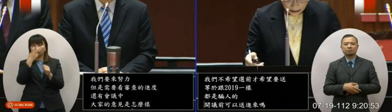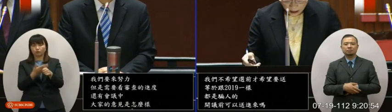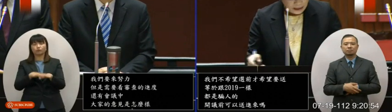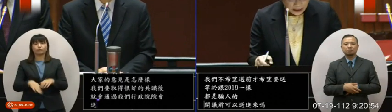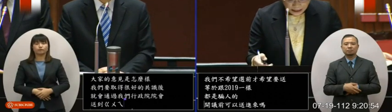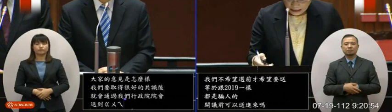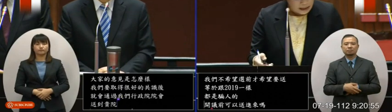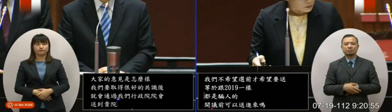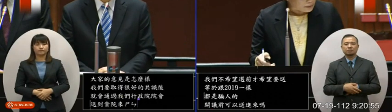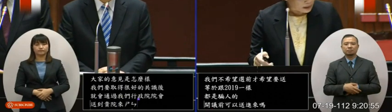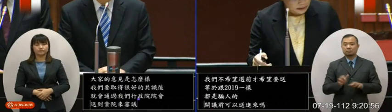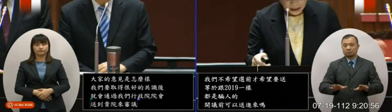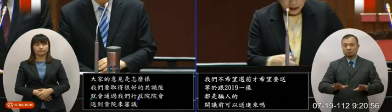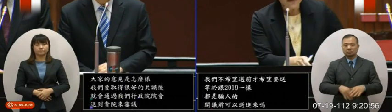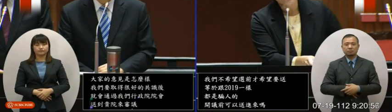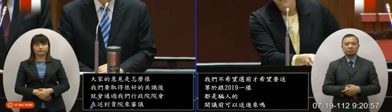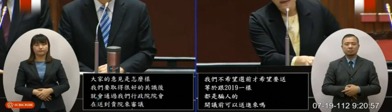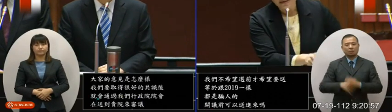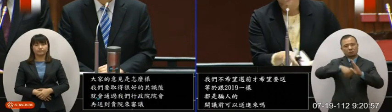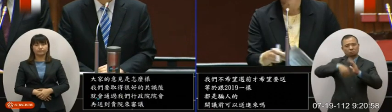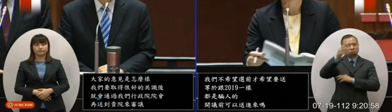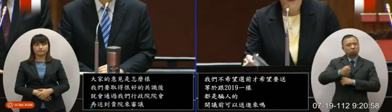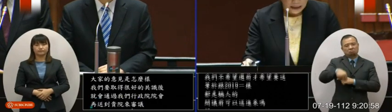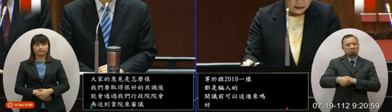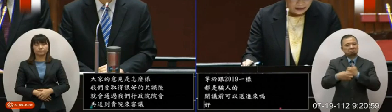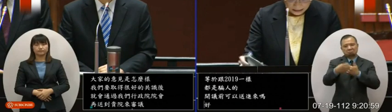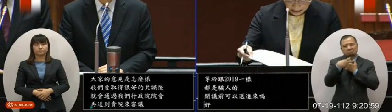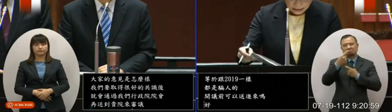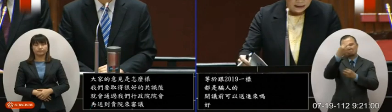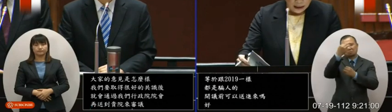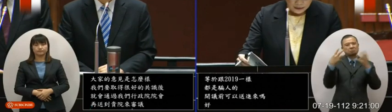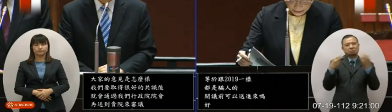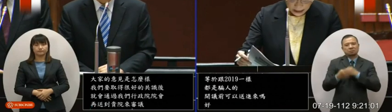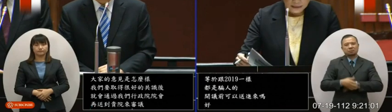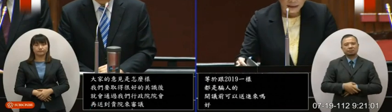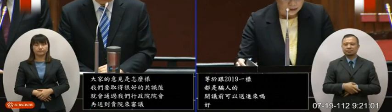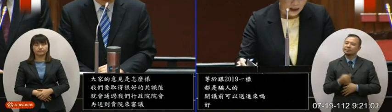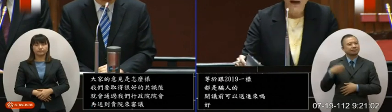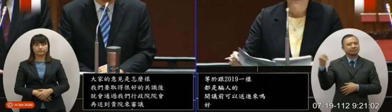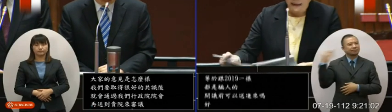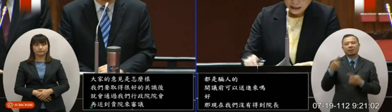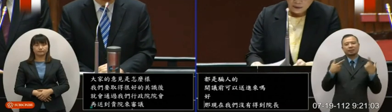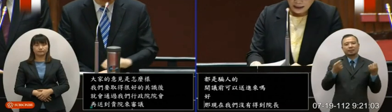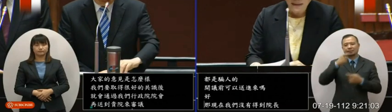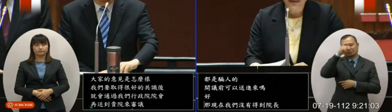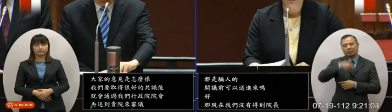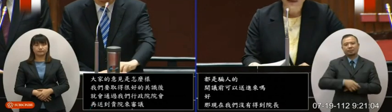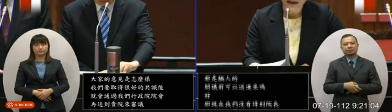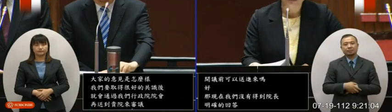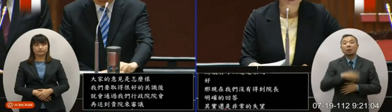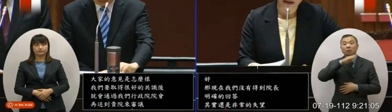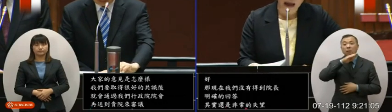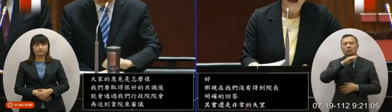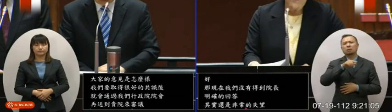议好那现在我们没有得到院长明确的回答其实还是非常的失望等一下我还是